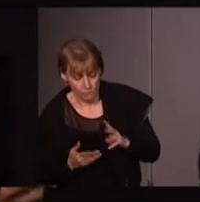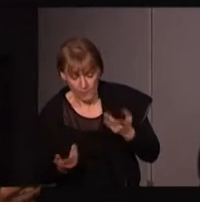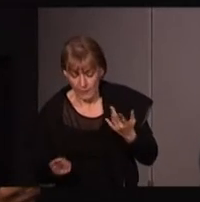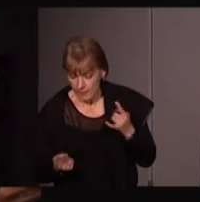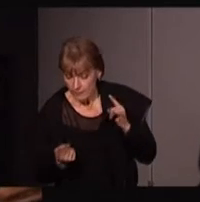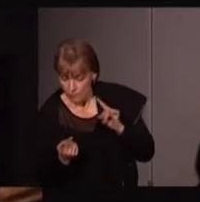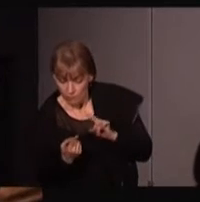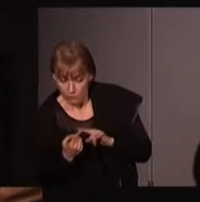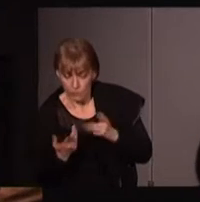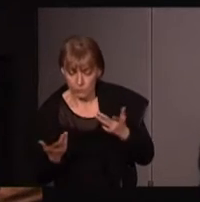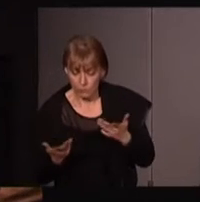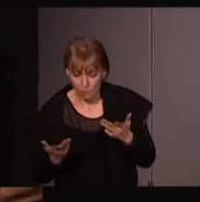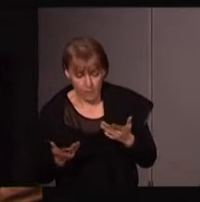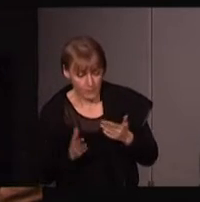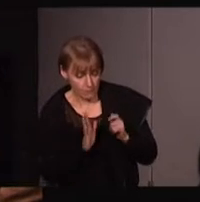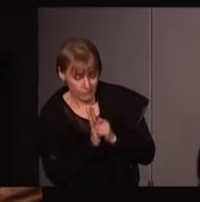quel moment c'est écrit, etc.